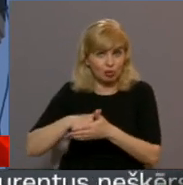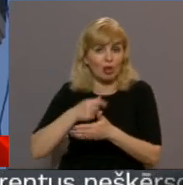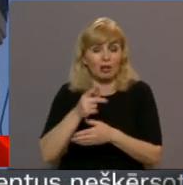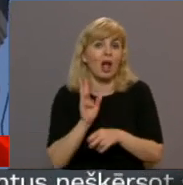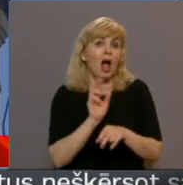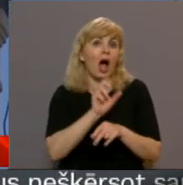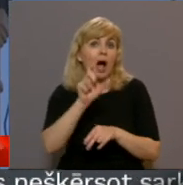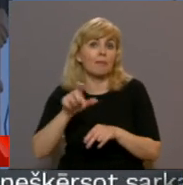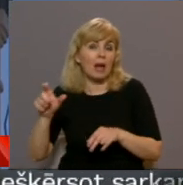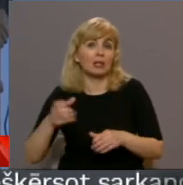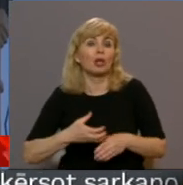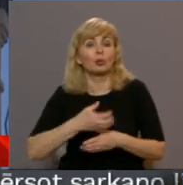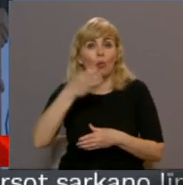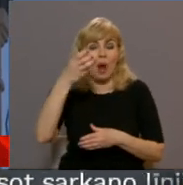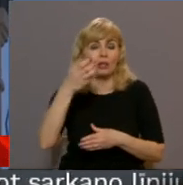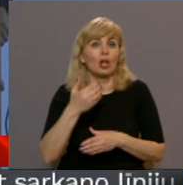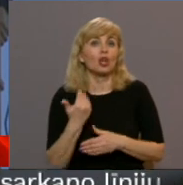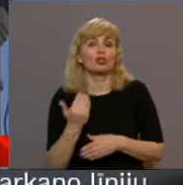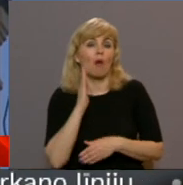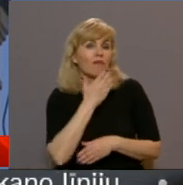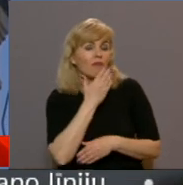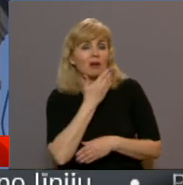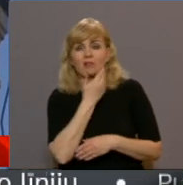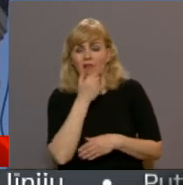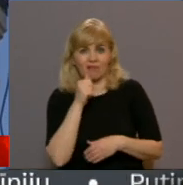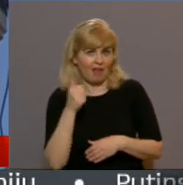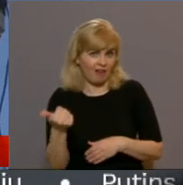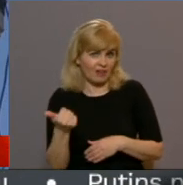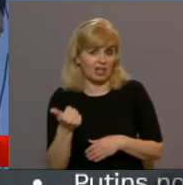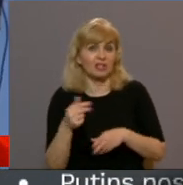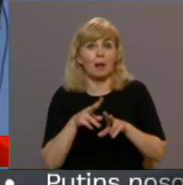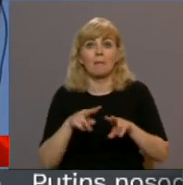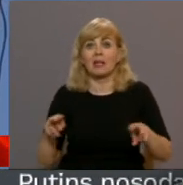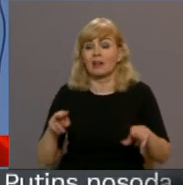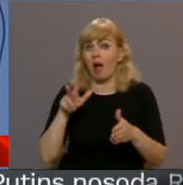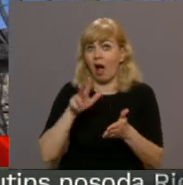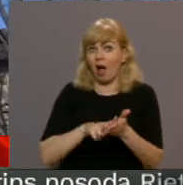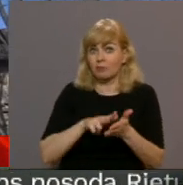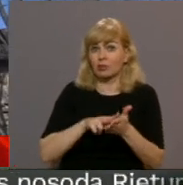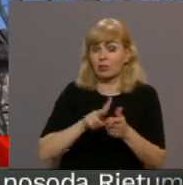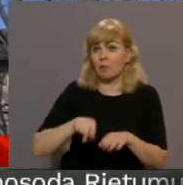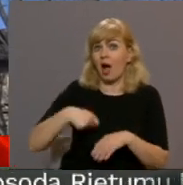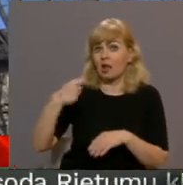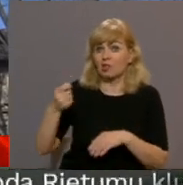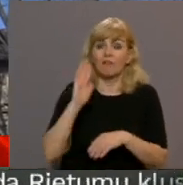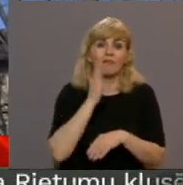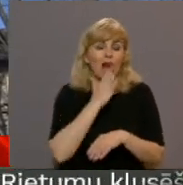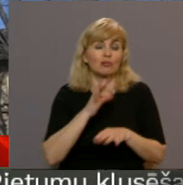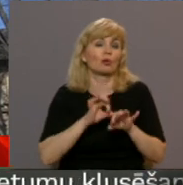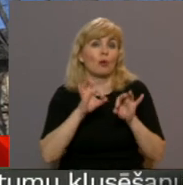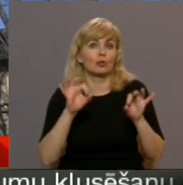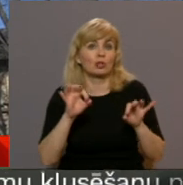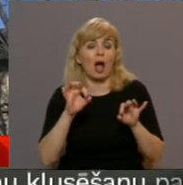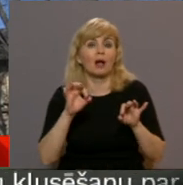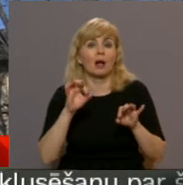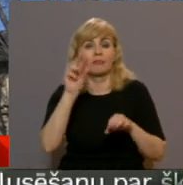apmeklētājiem turnis visticamāk šo vasar nebūšot pieejams, jo ja ministrija apstiprinās aizdevumu, vasarā tiks uzsākt arī